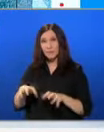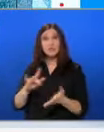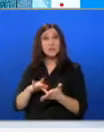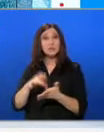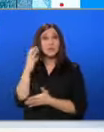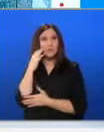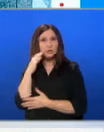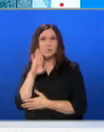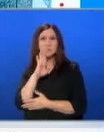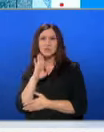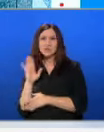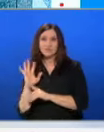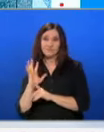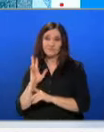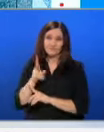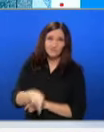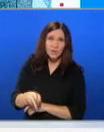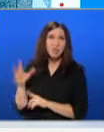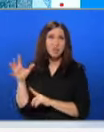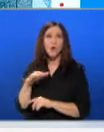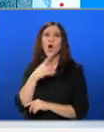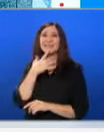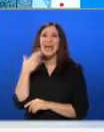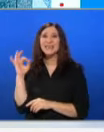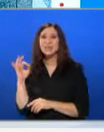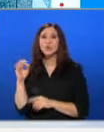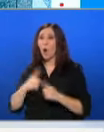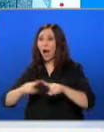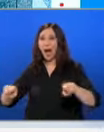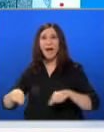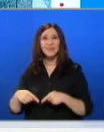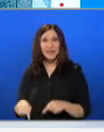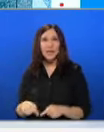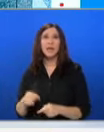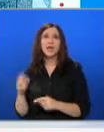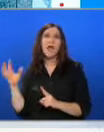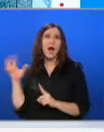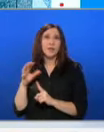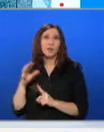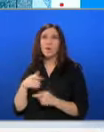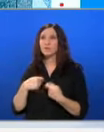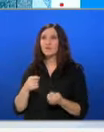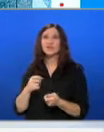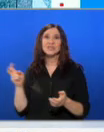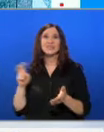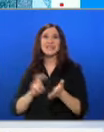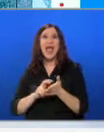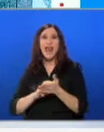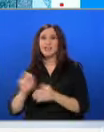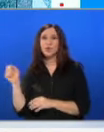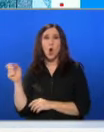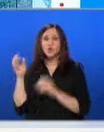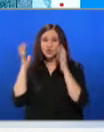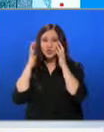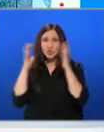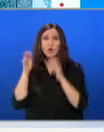на Бургас. Мъж нахлу във златарско ателие и атакува продавачката с електрошок. Въпреки, че е била повалена на земят, жената